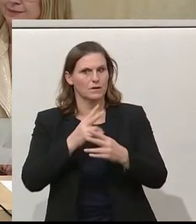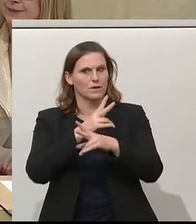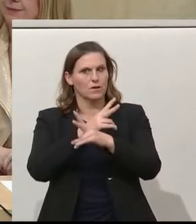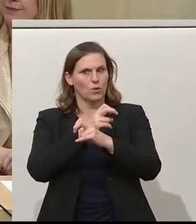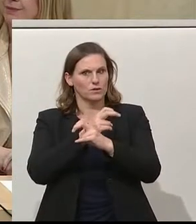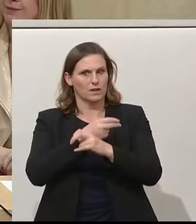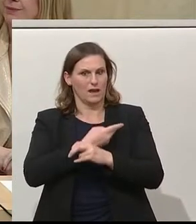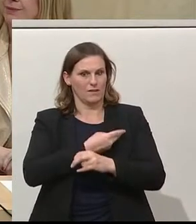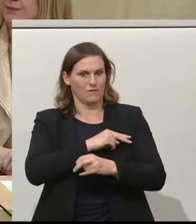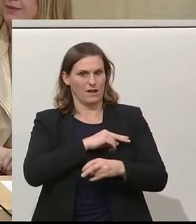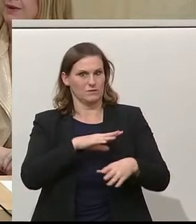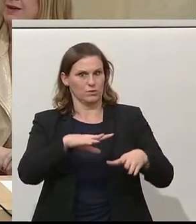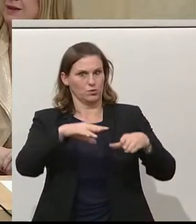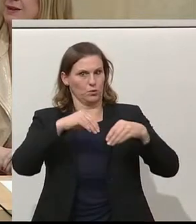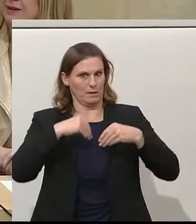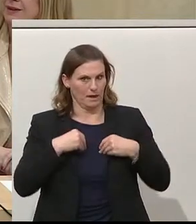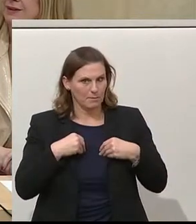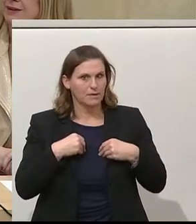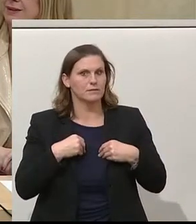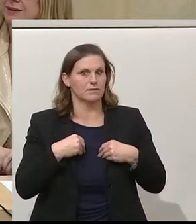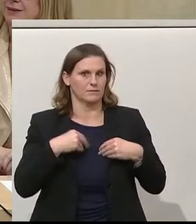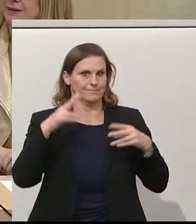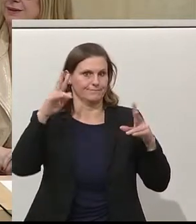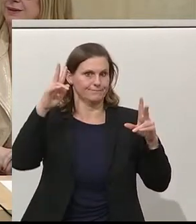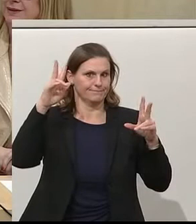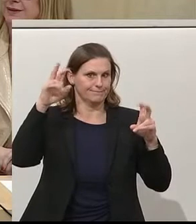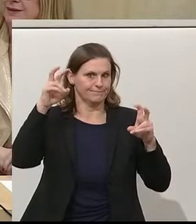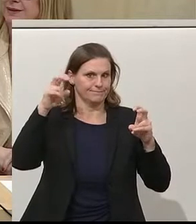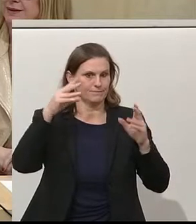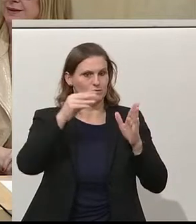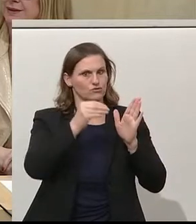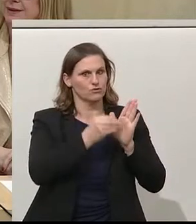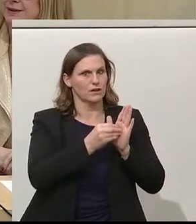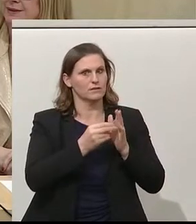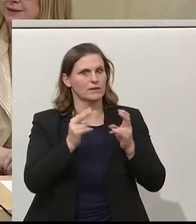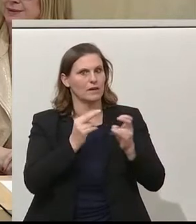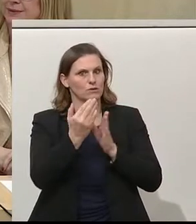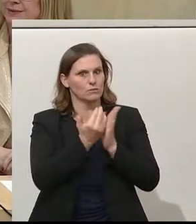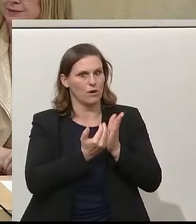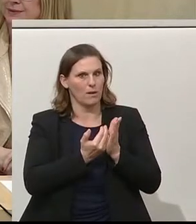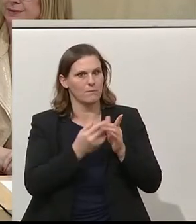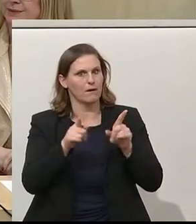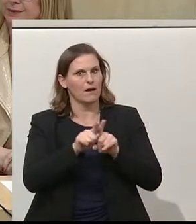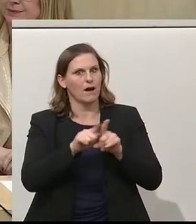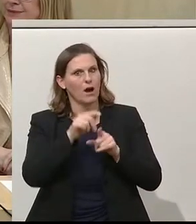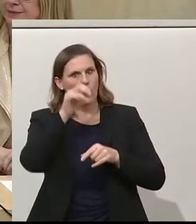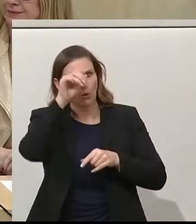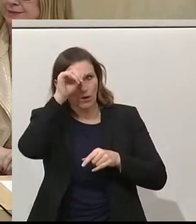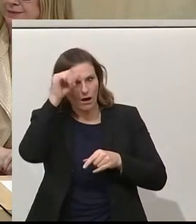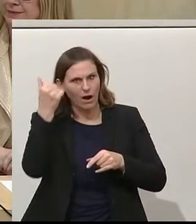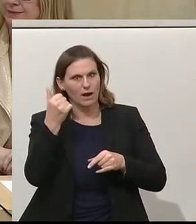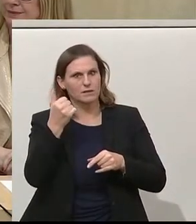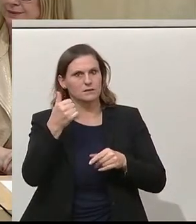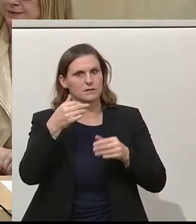das ist nicht nur der Titel dieses Regierungsprogramms, sondern Regierungsprogramms, beschreibt auch sehr gut das Amtsverständnis des Bundeskanzlers, des